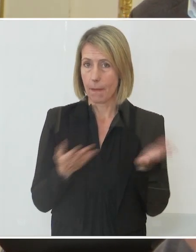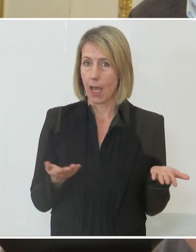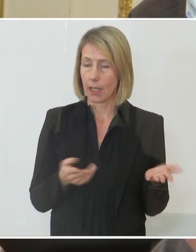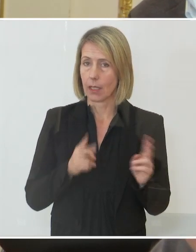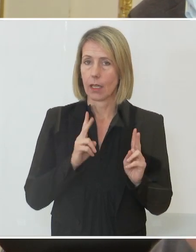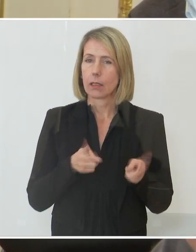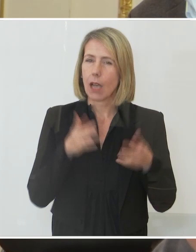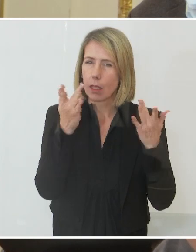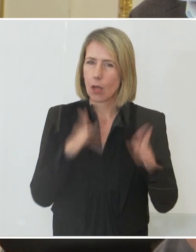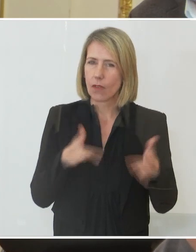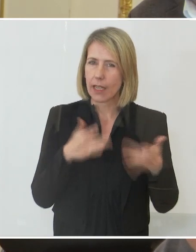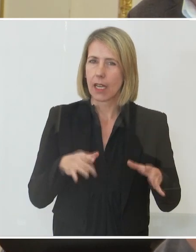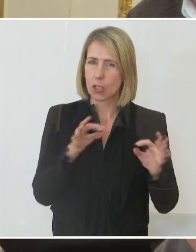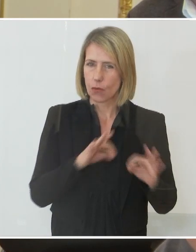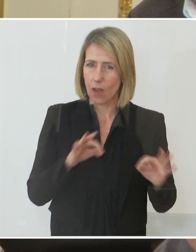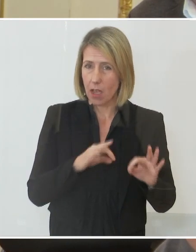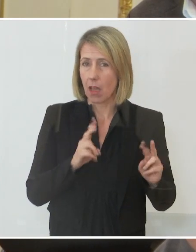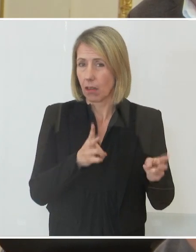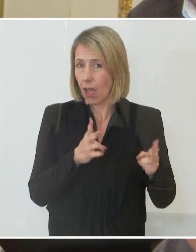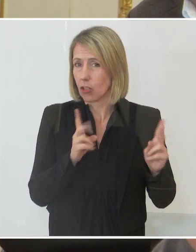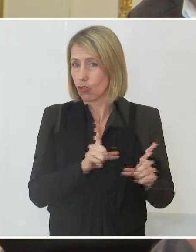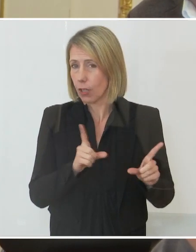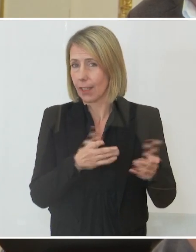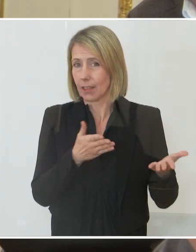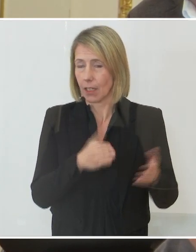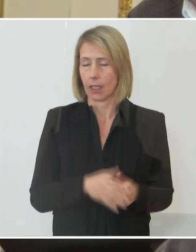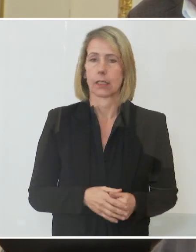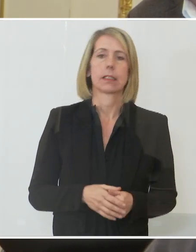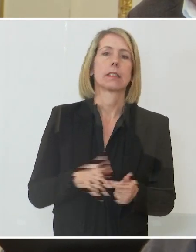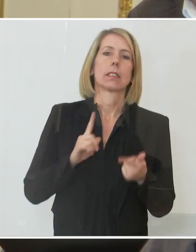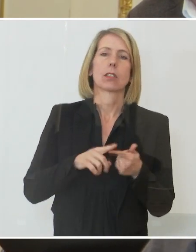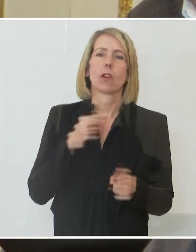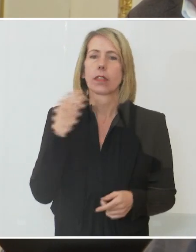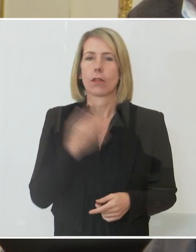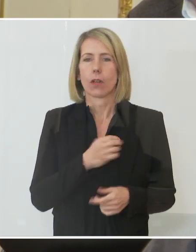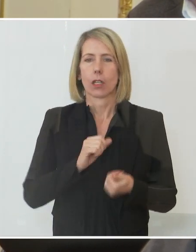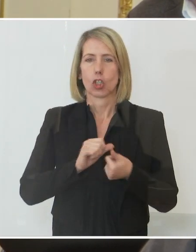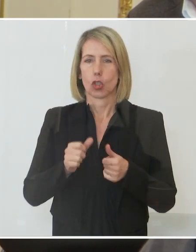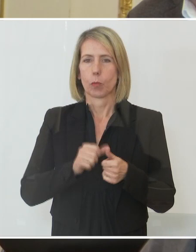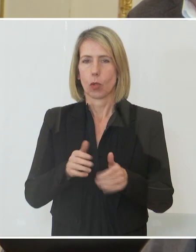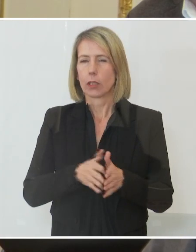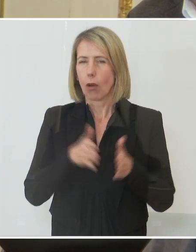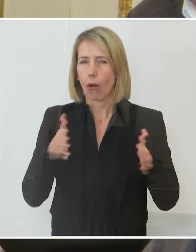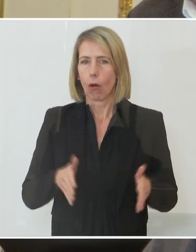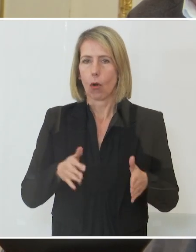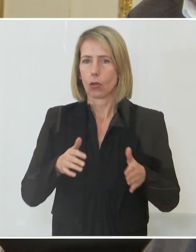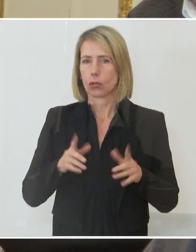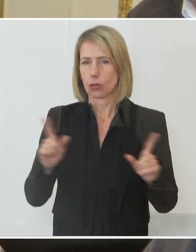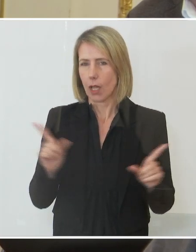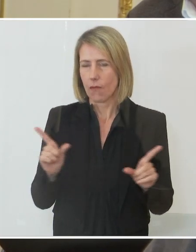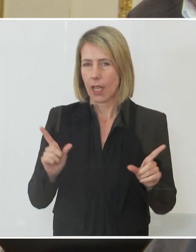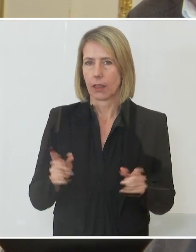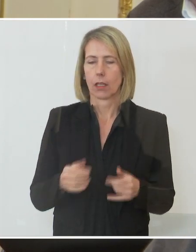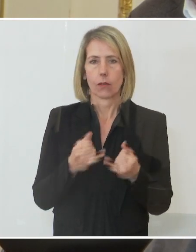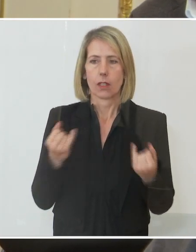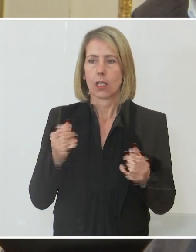können Weihnachtsfeiern stattfinden? Und die zweite Frage auch bei Sportgroßevents wie Skirennen. Wie schaut es da mit den Zus